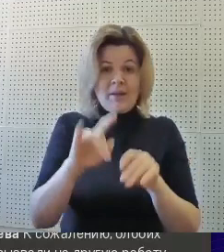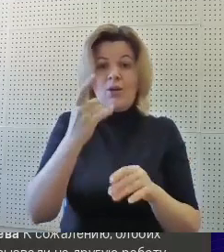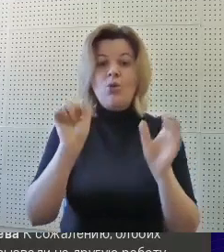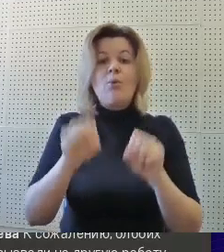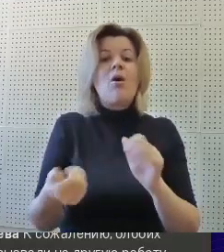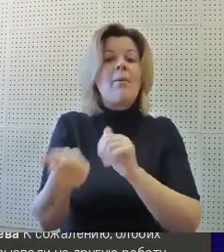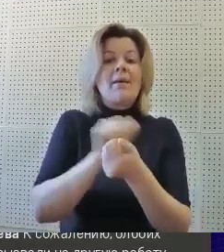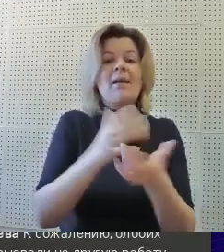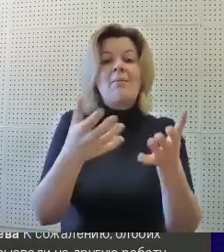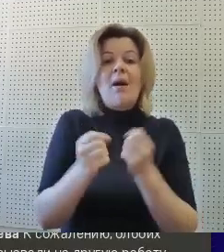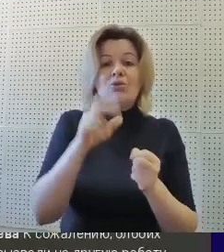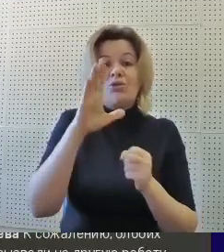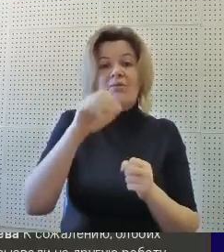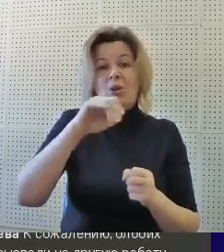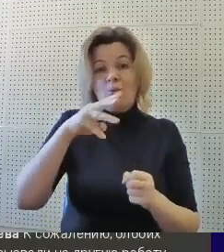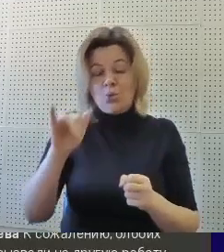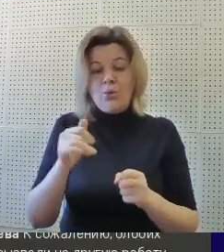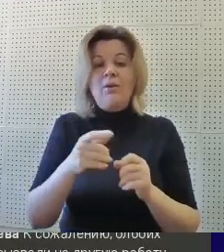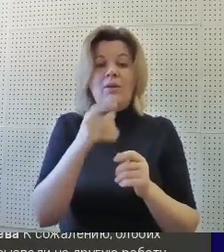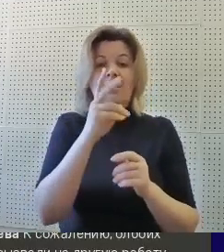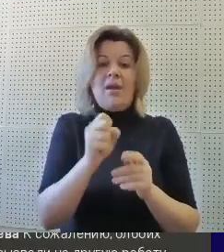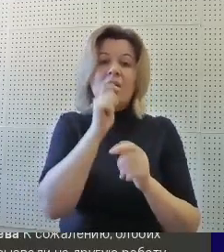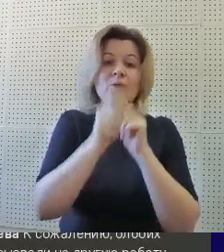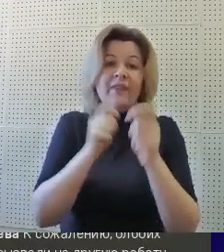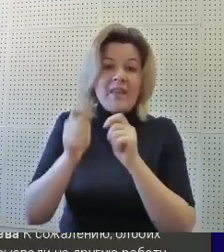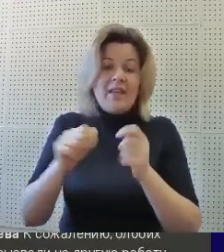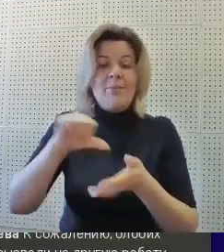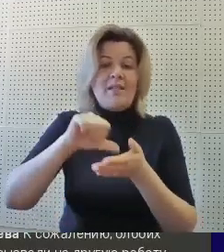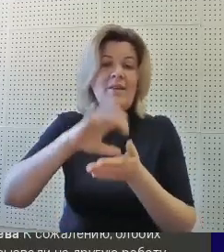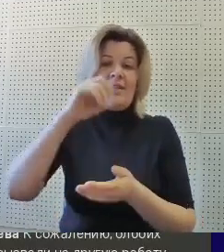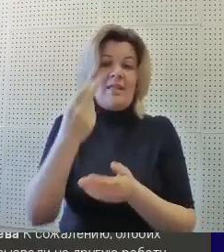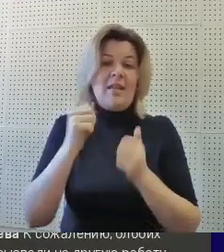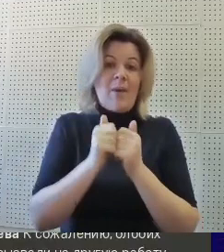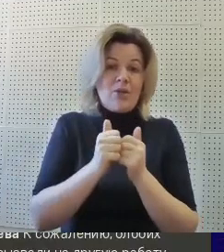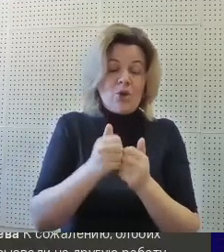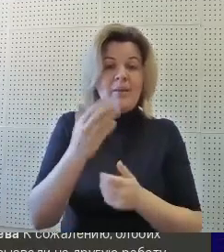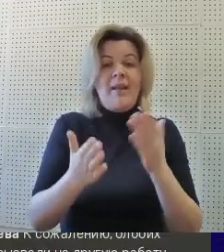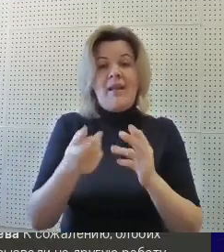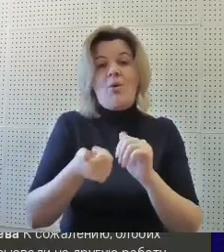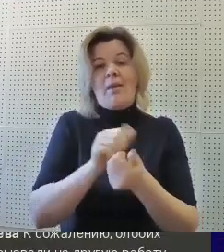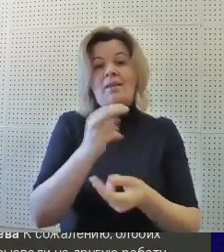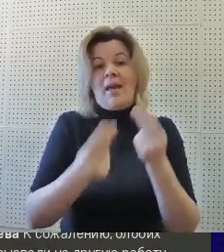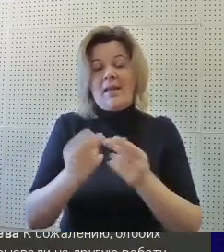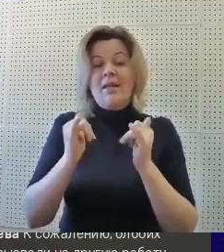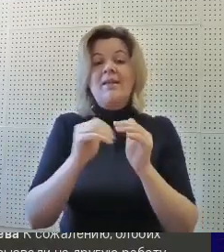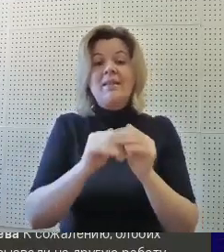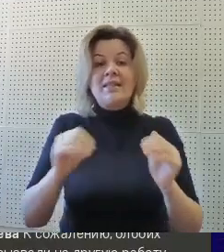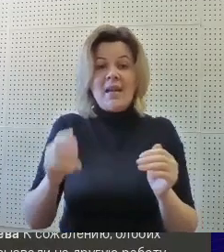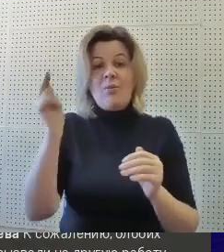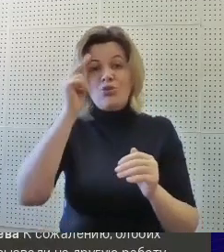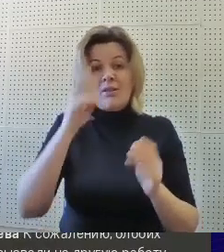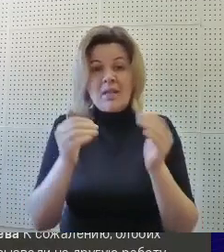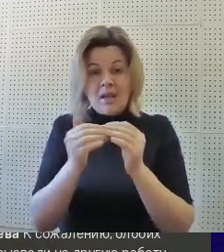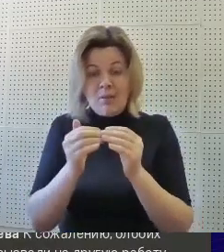обменять полученную валюту на сувениры, представленные социальными партнерами или игры. Для детей, обучающихся на